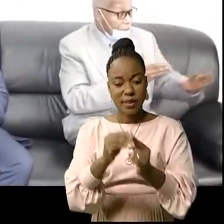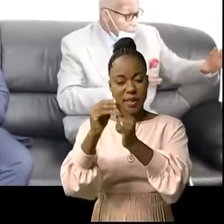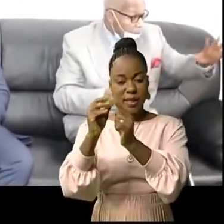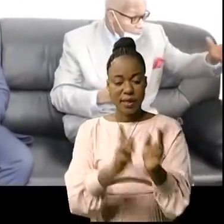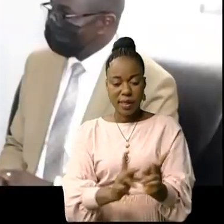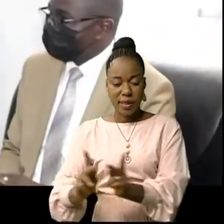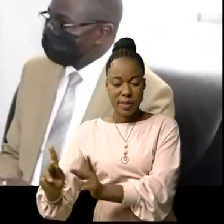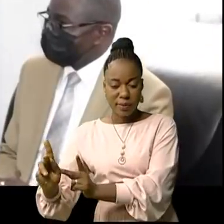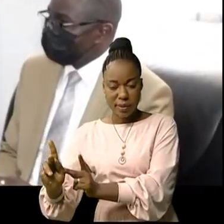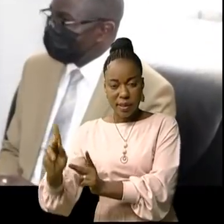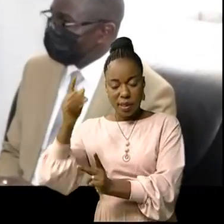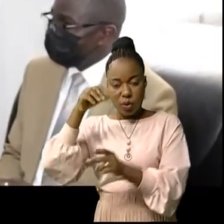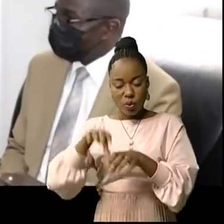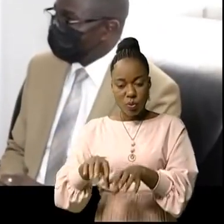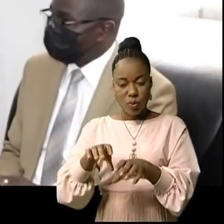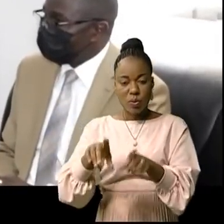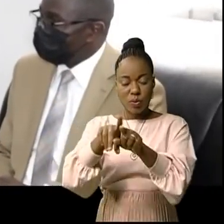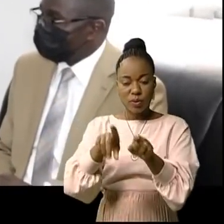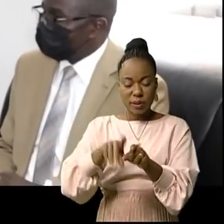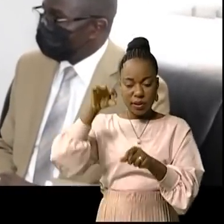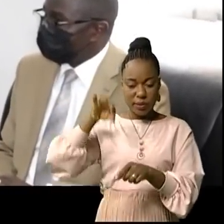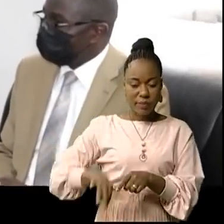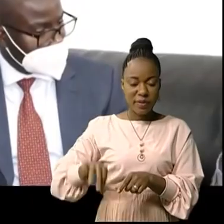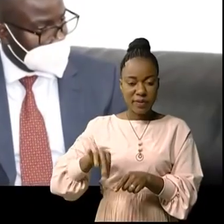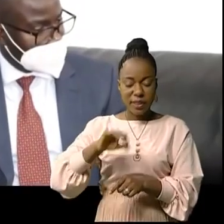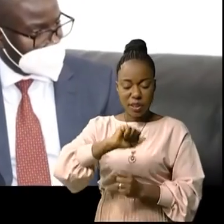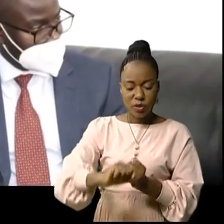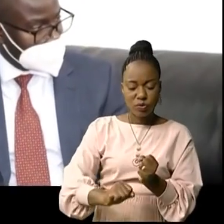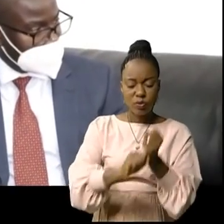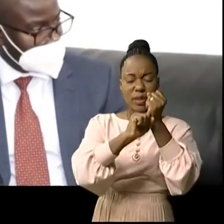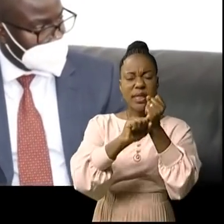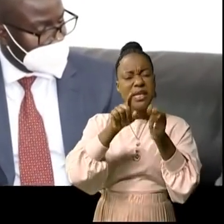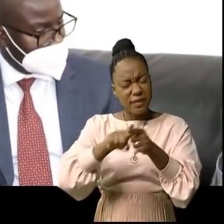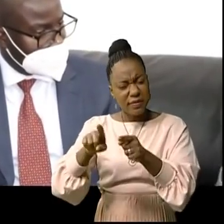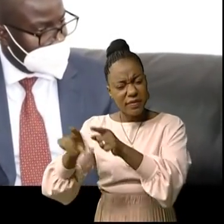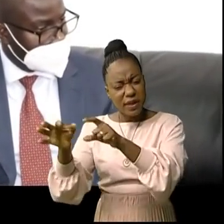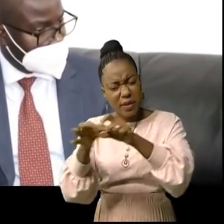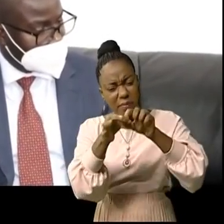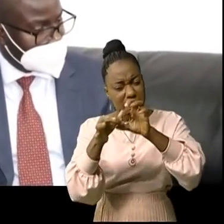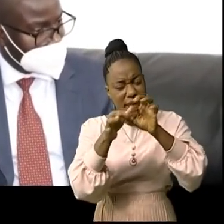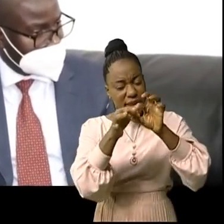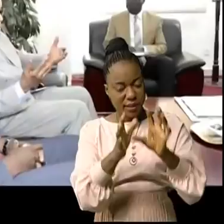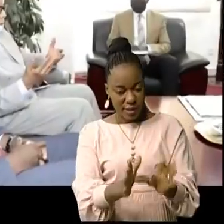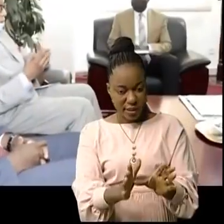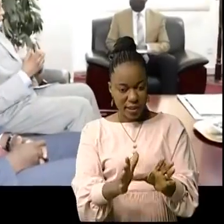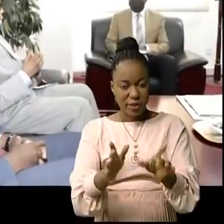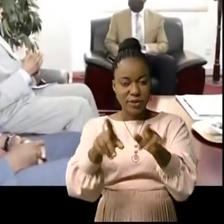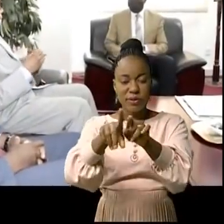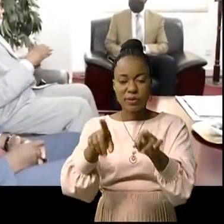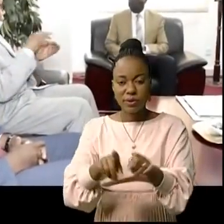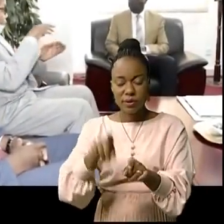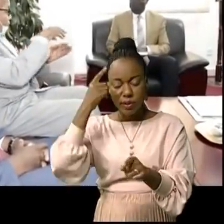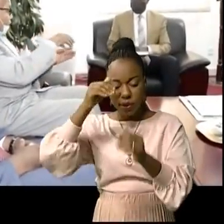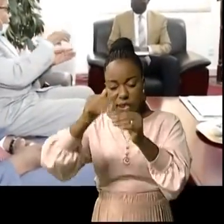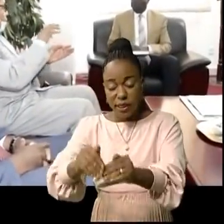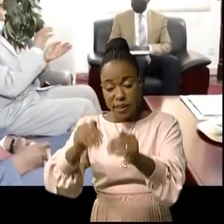'industrialisation de la RDC nécessitent de bénéficier des soutiens des différents partenaires pour sa mise en œuvre. Le Conseil panafricain de l'agriculture,